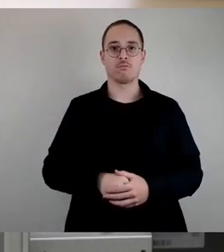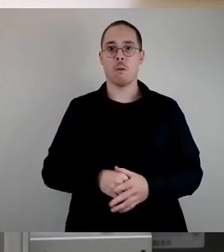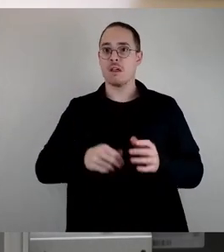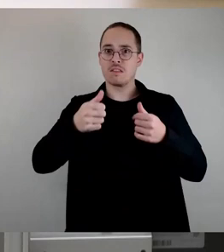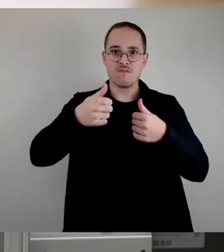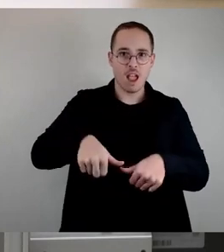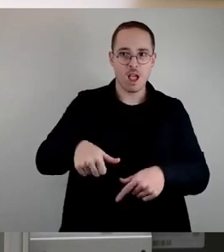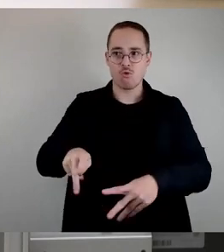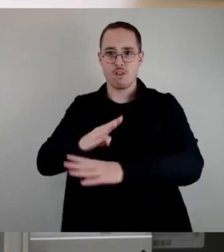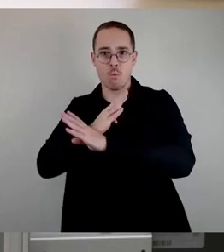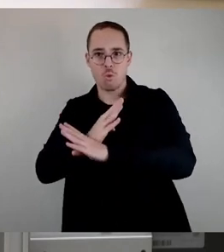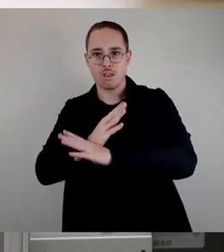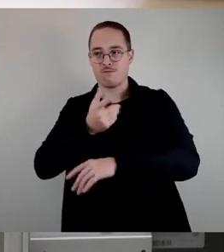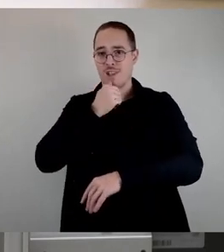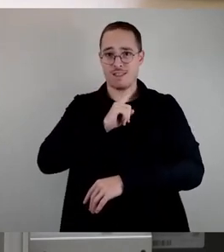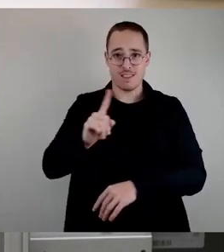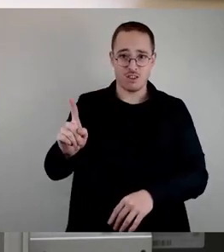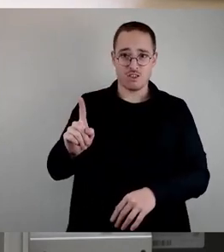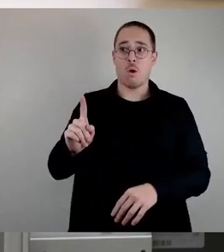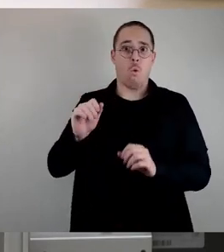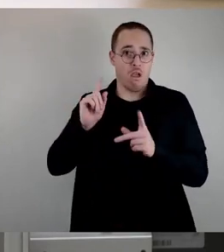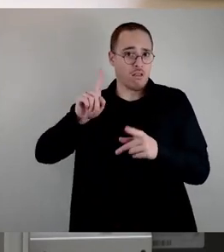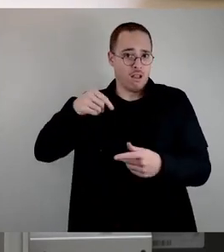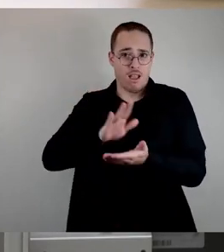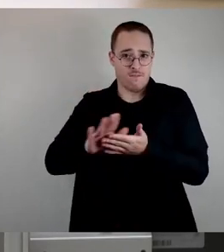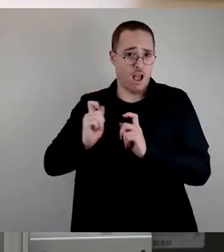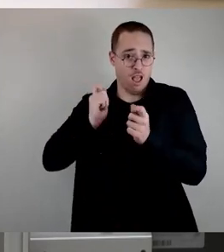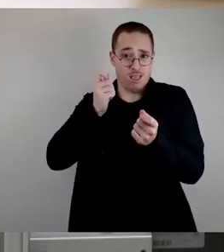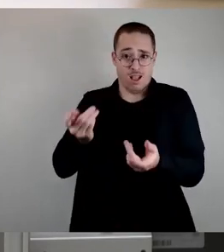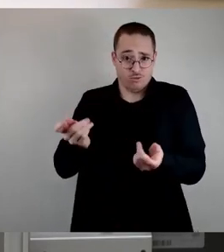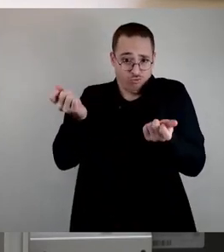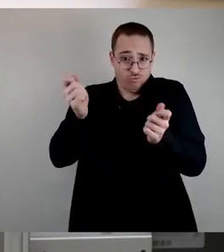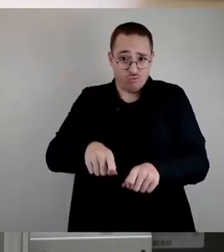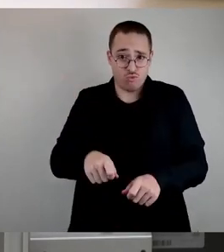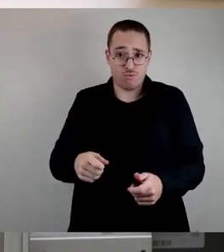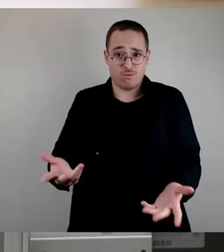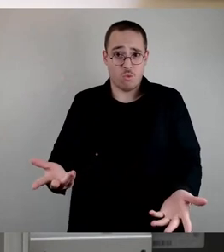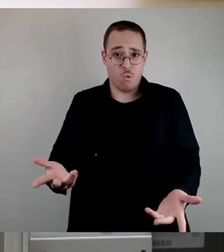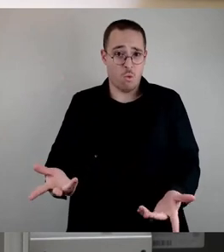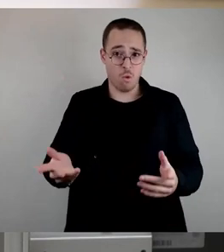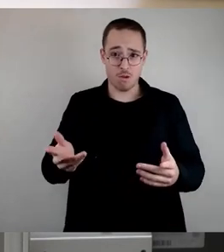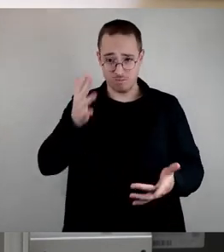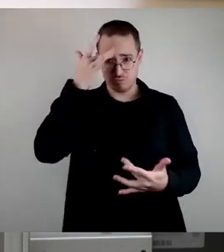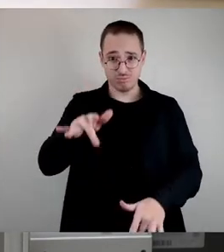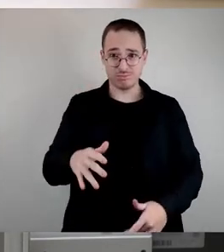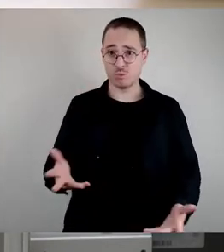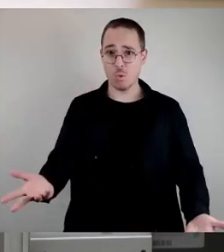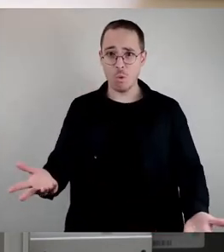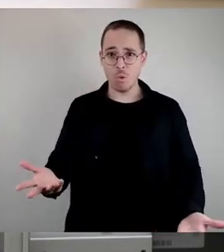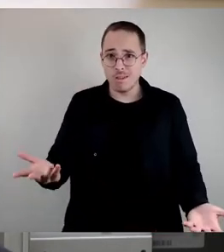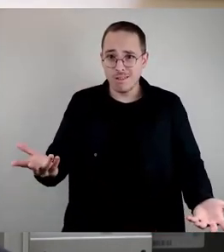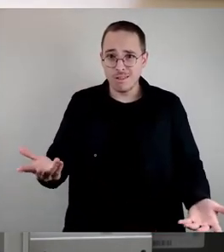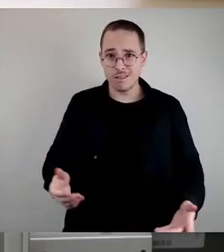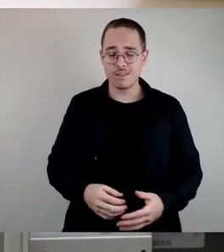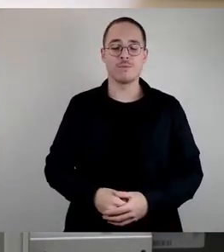Sie doch einfach dem Antrag zu. Das ist ja der Gegenstand dieses Antrages. Zunächst einmal möchte ich die Gelegenheit nutzen, all den engagierten Menschen hier in unserer